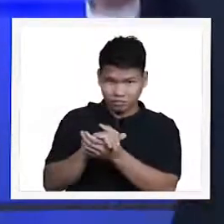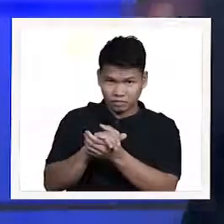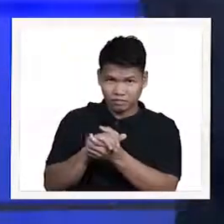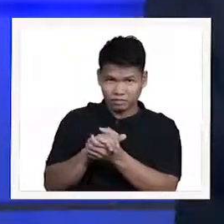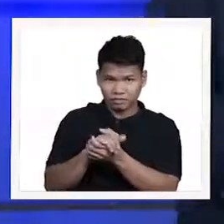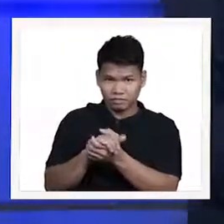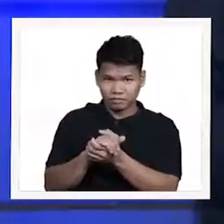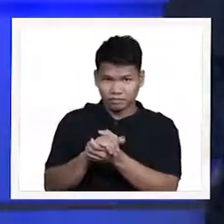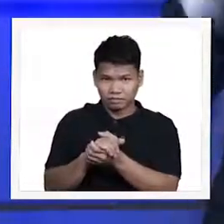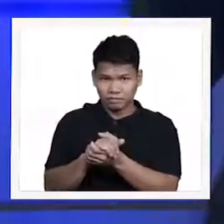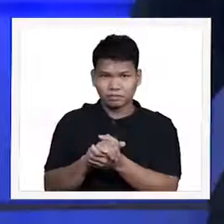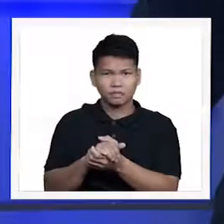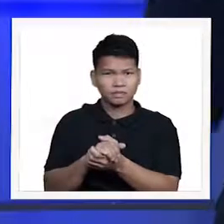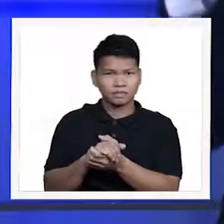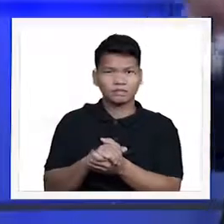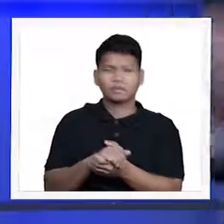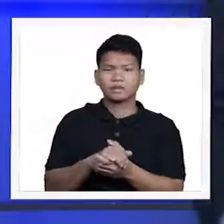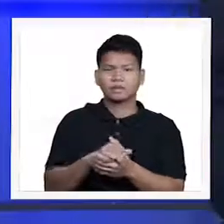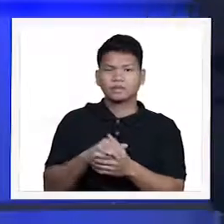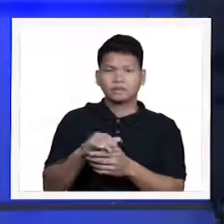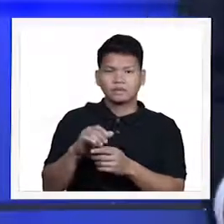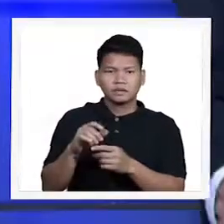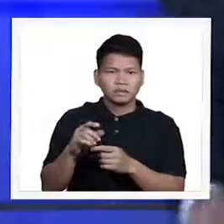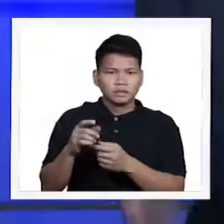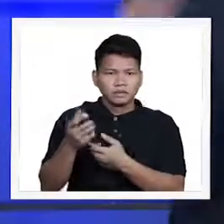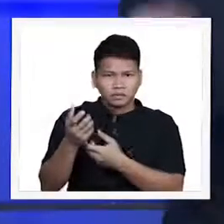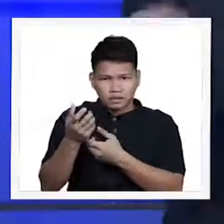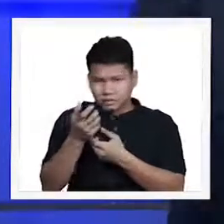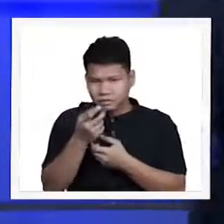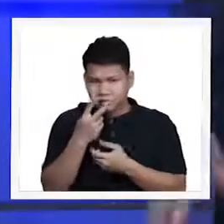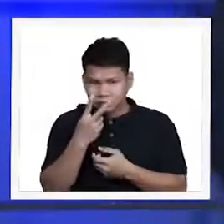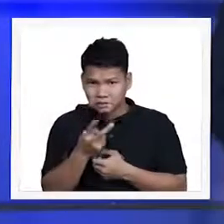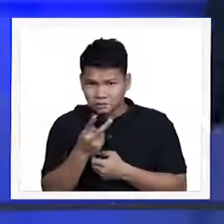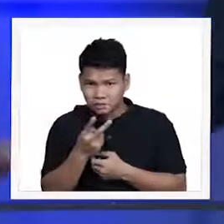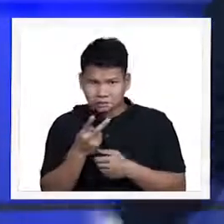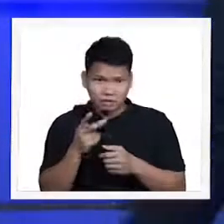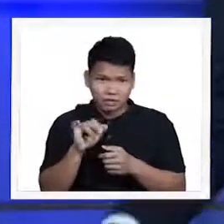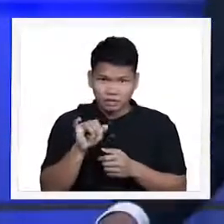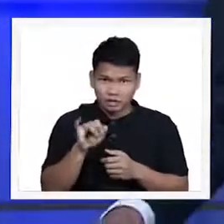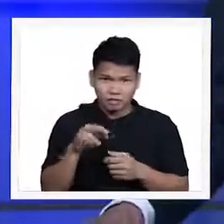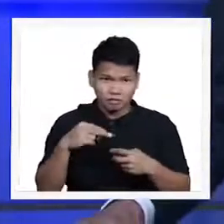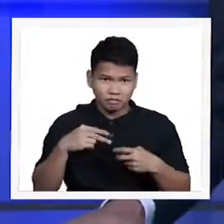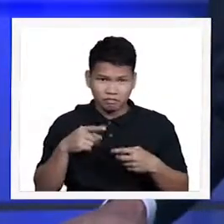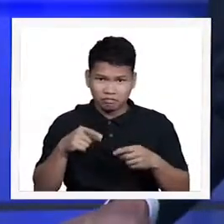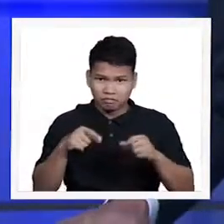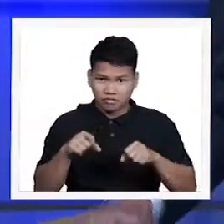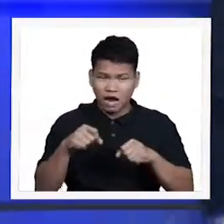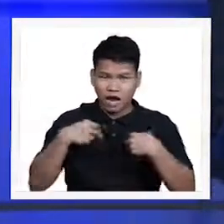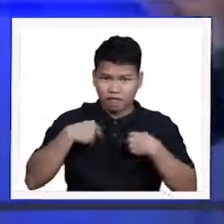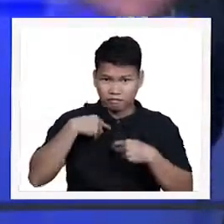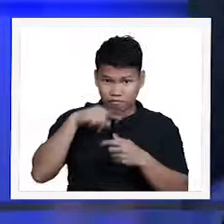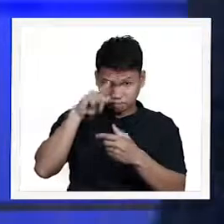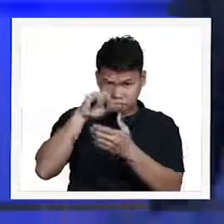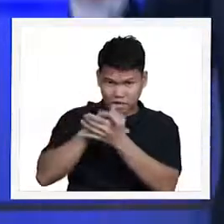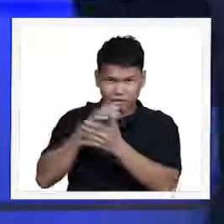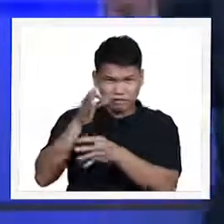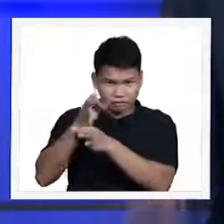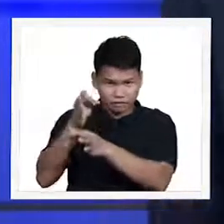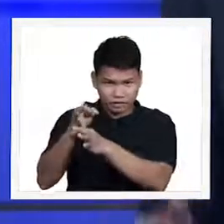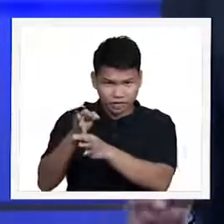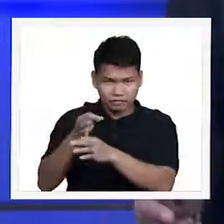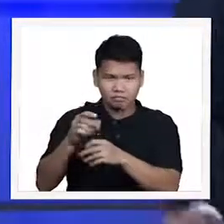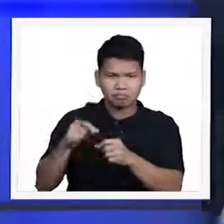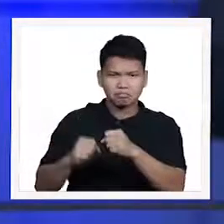ng pananampalataya o kaya paniniwala. Ito po ang napakatibay, napakalaking